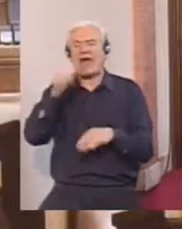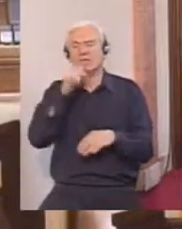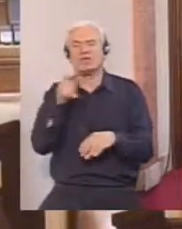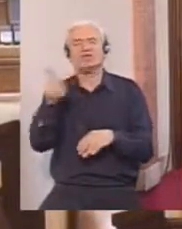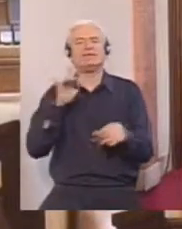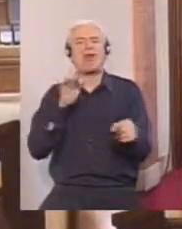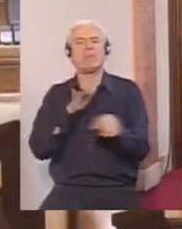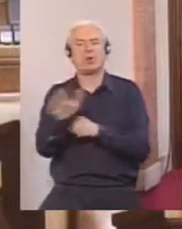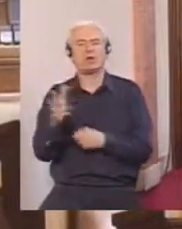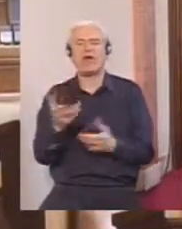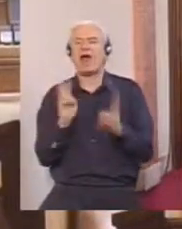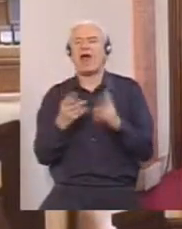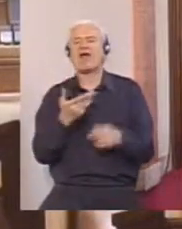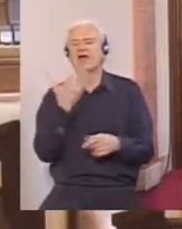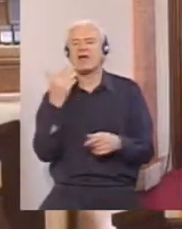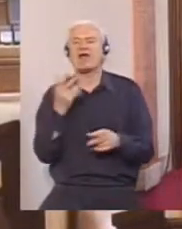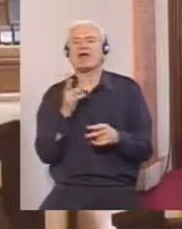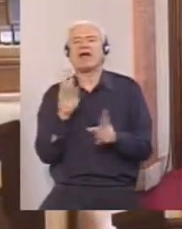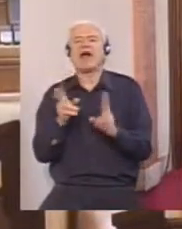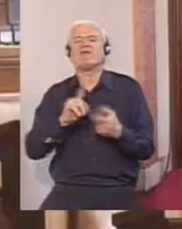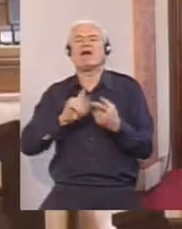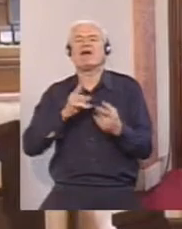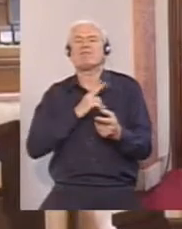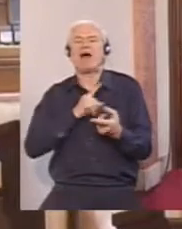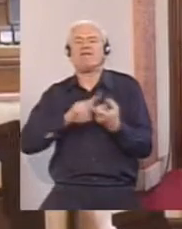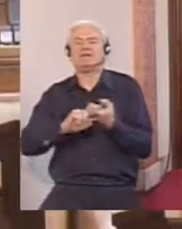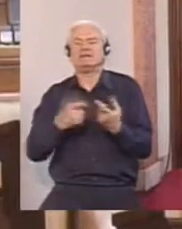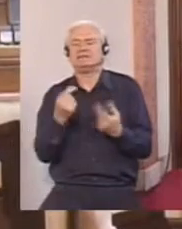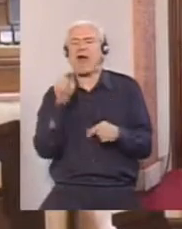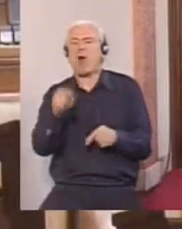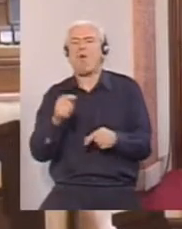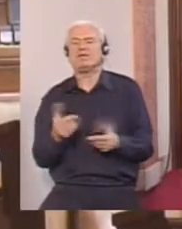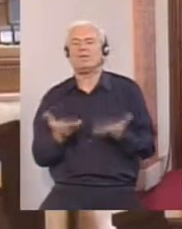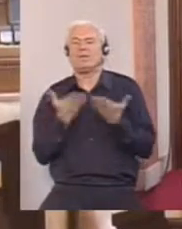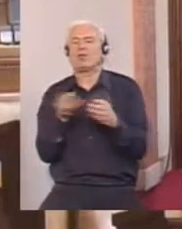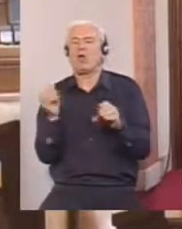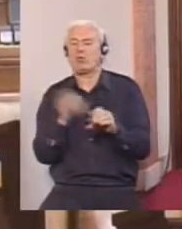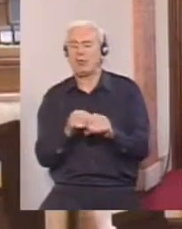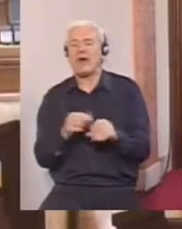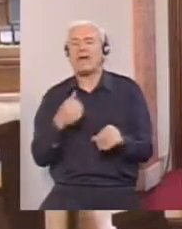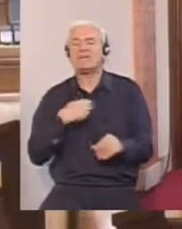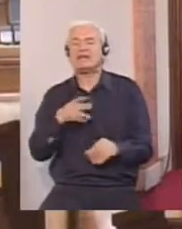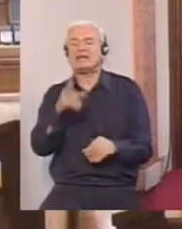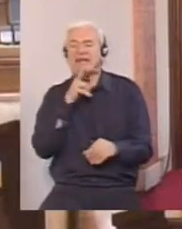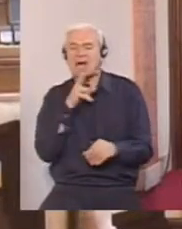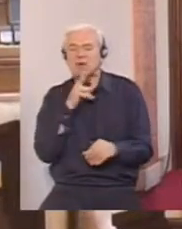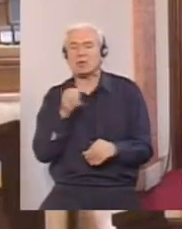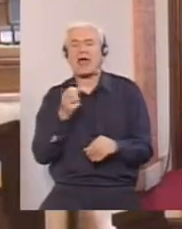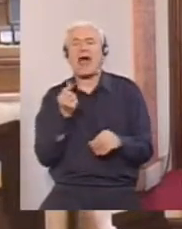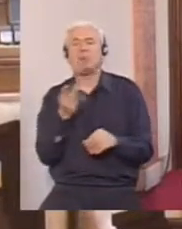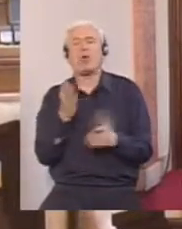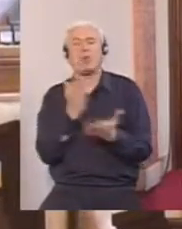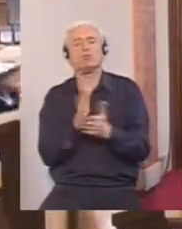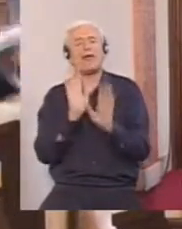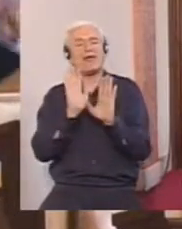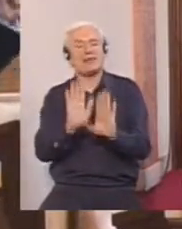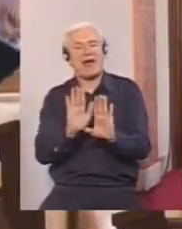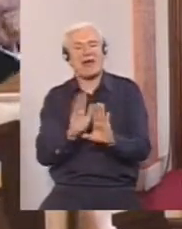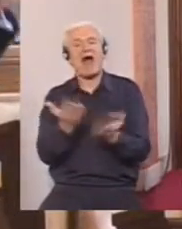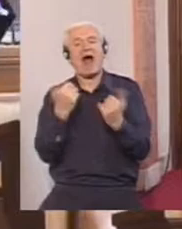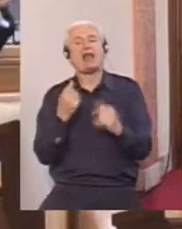kakve to veze ima sa ovim momentbarnom? Dakle, mi tražimo da broj bude taj, ali da broj